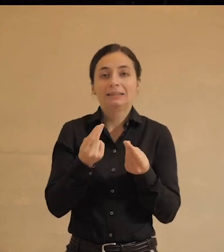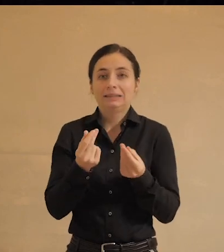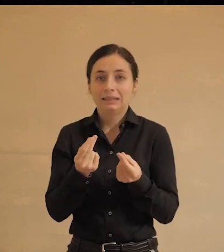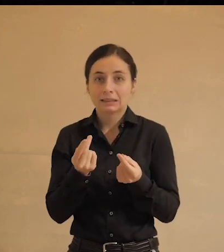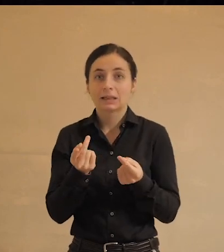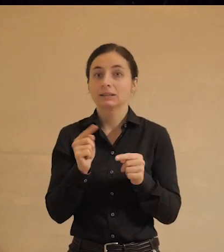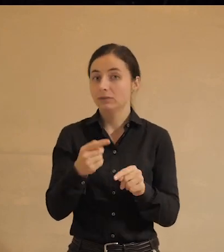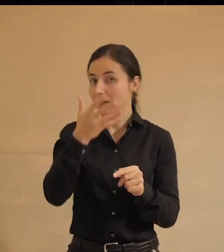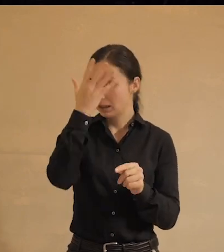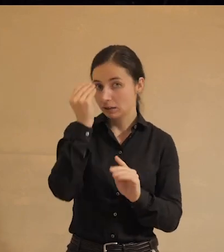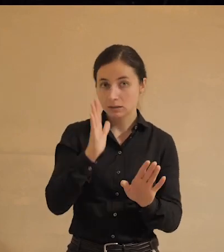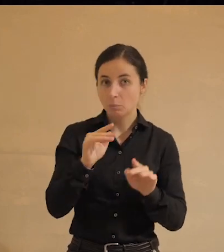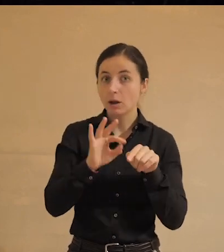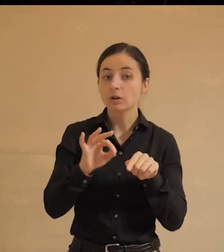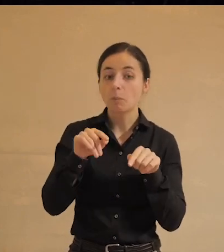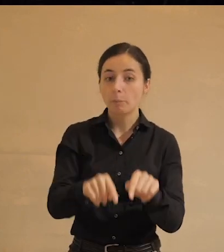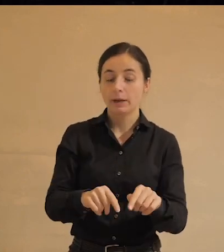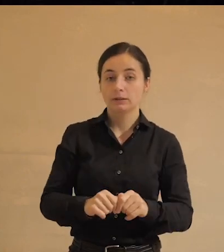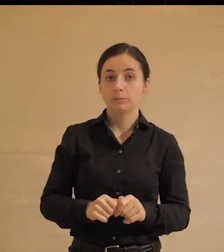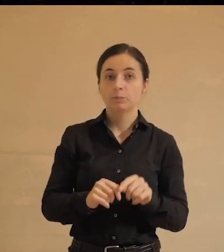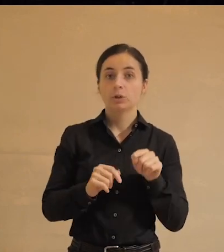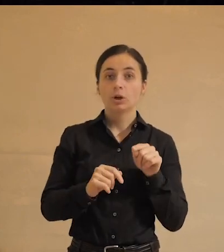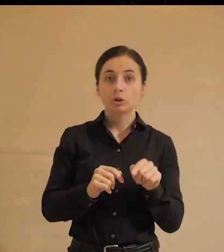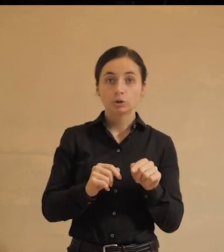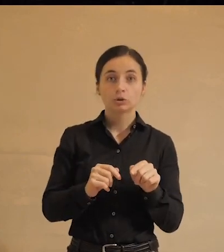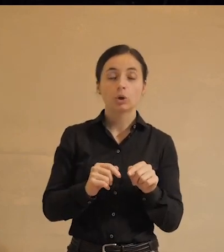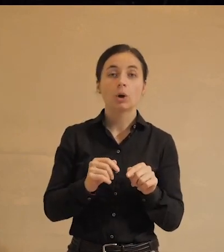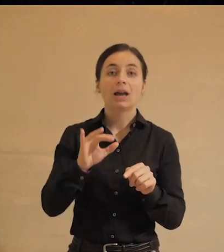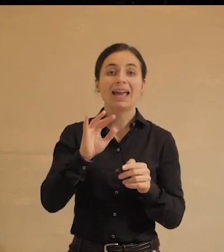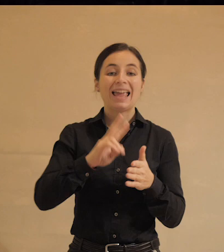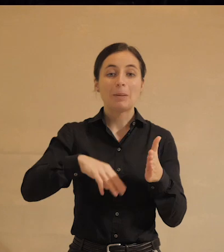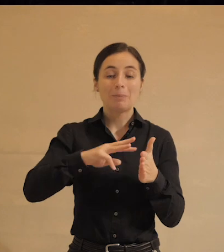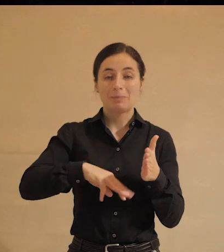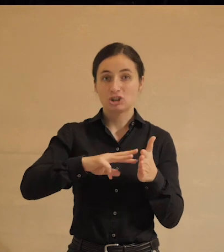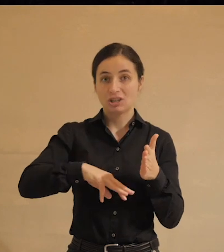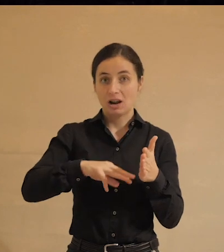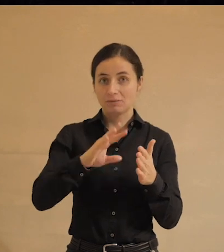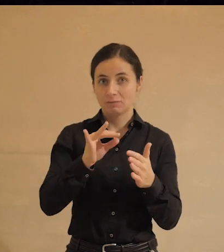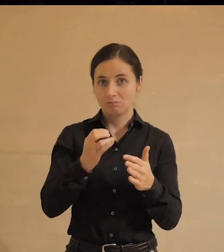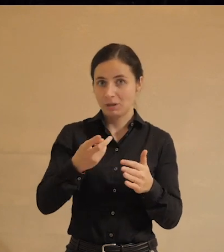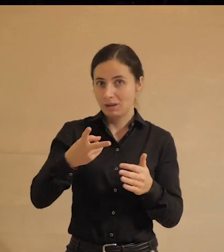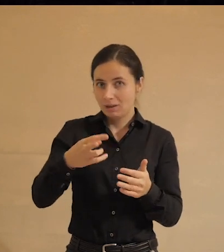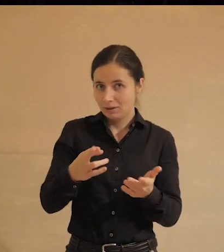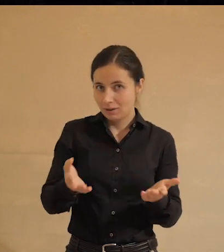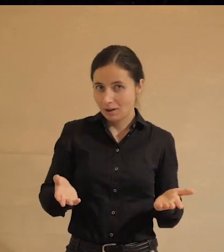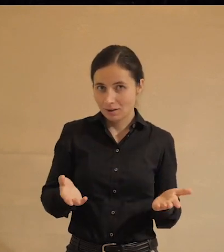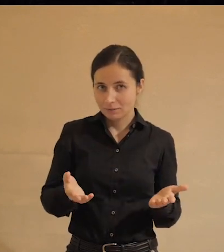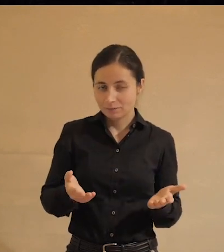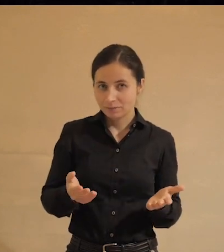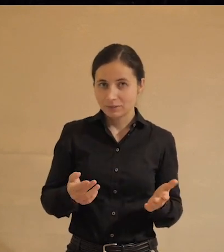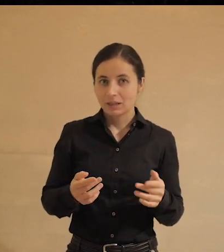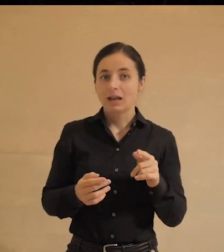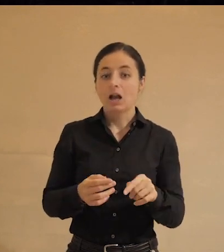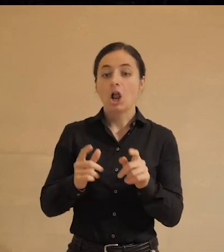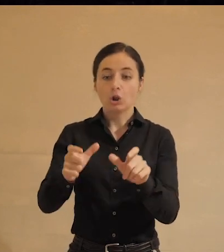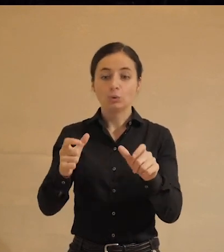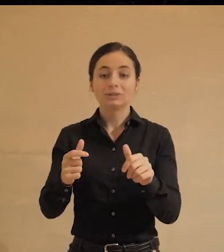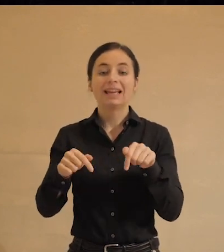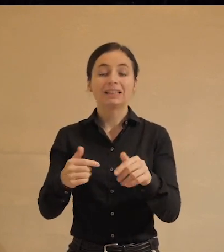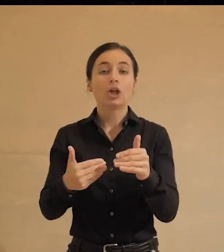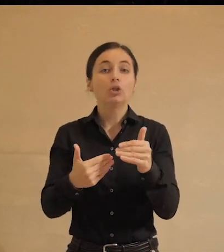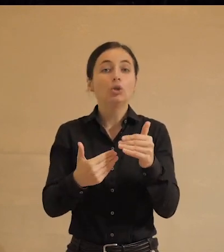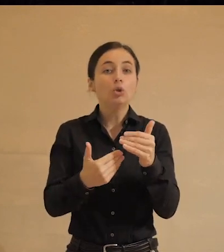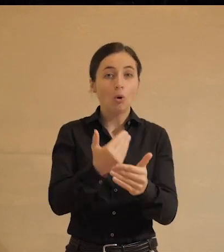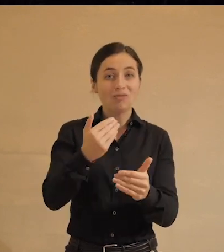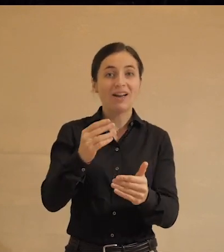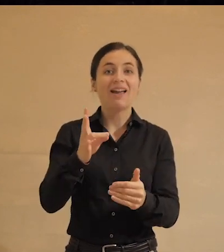давайте об этом не забывать. То, что Глеб Олегович Павловский называет империя штрафов. Понимаете? Люди – это новая нефть, сказал кто